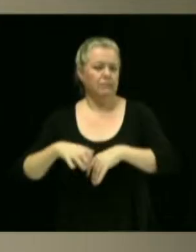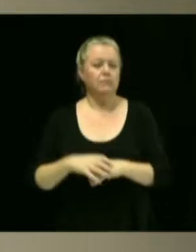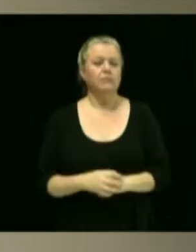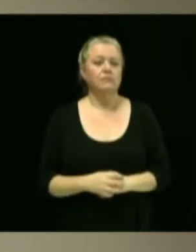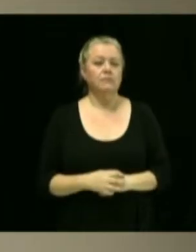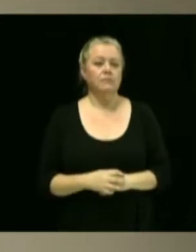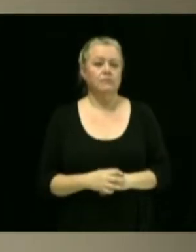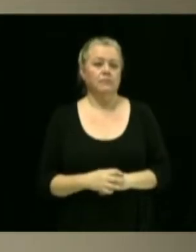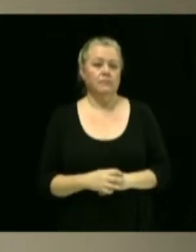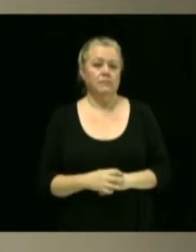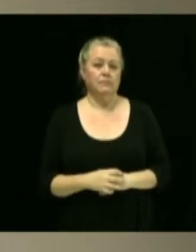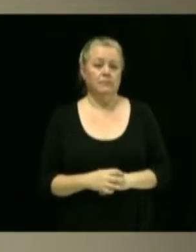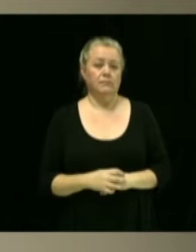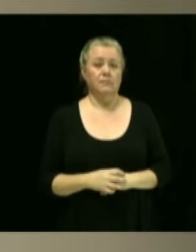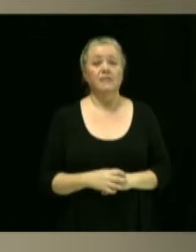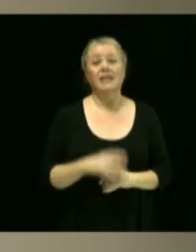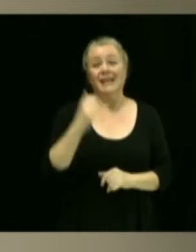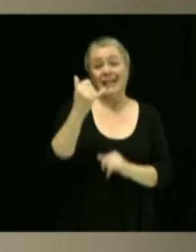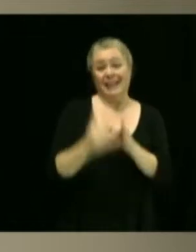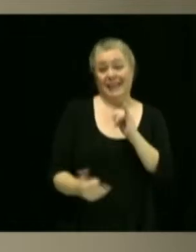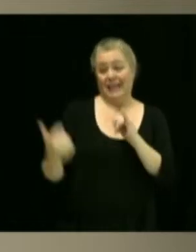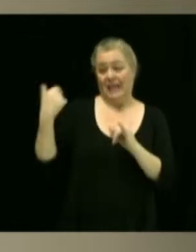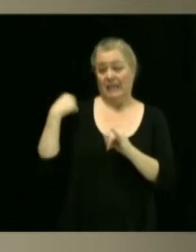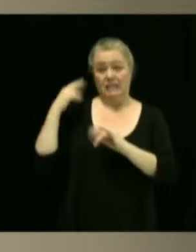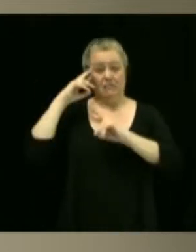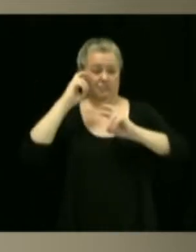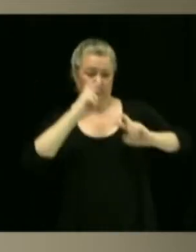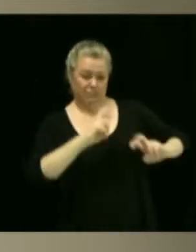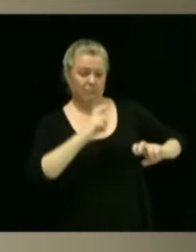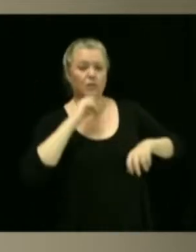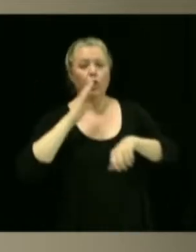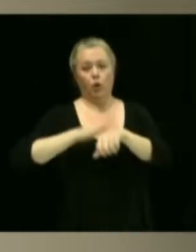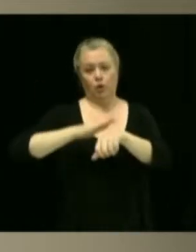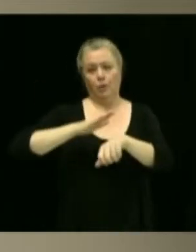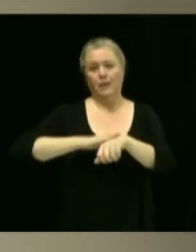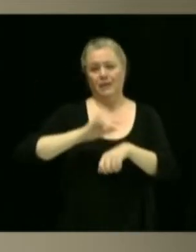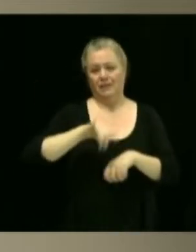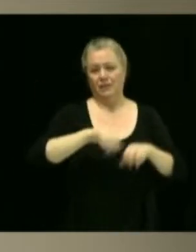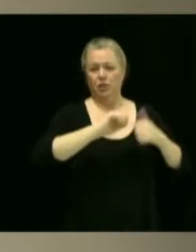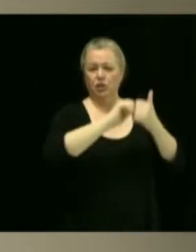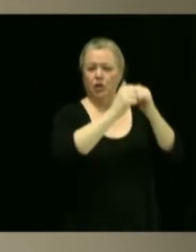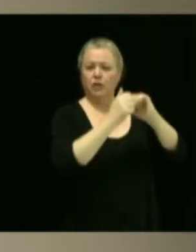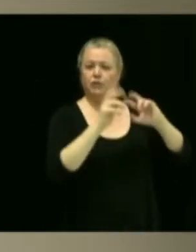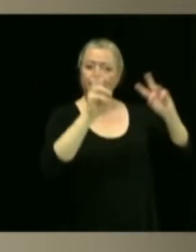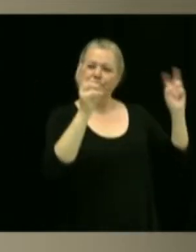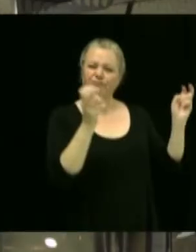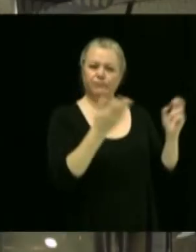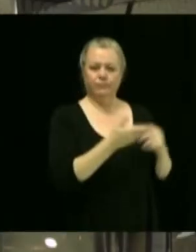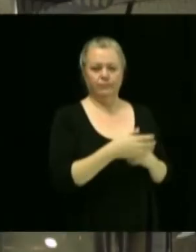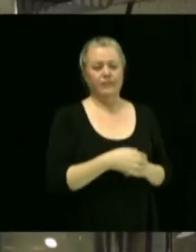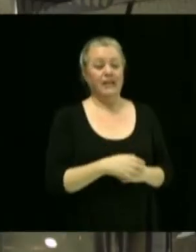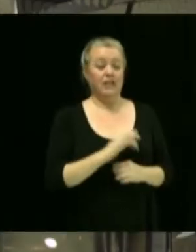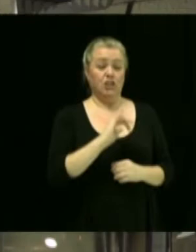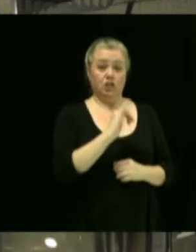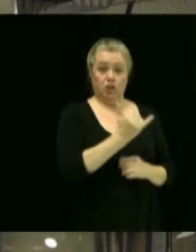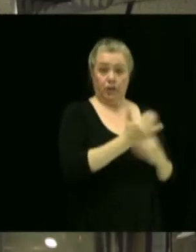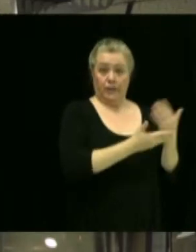C'est une des recommandations du dernier diagnostic. Super. Merci beaucoup. James propose.